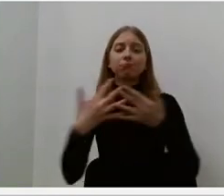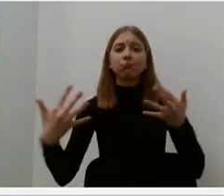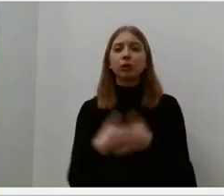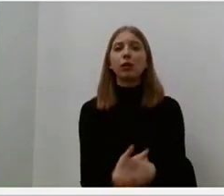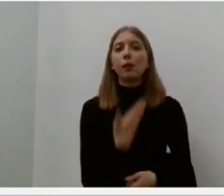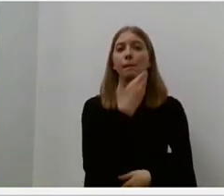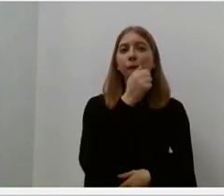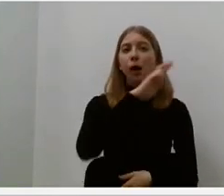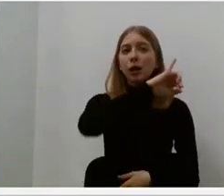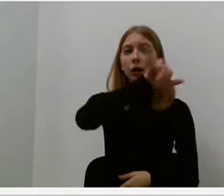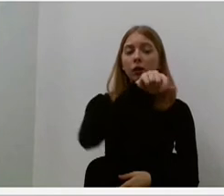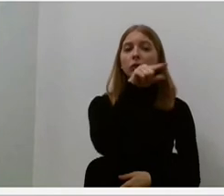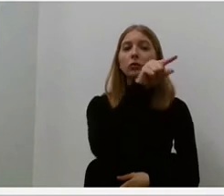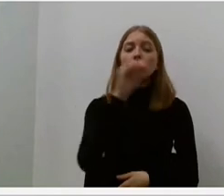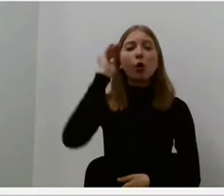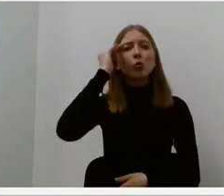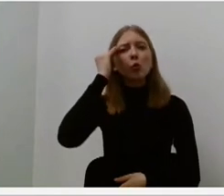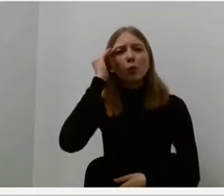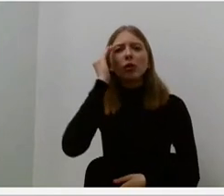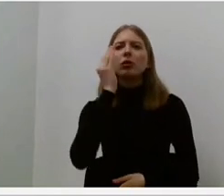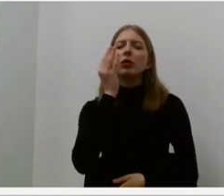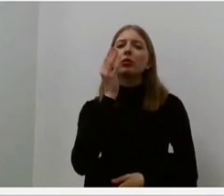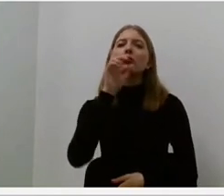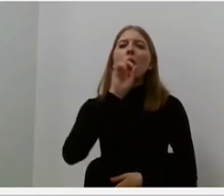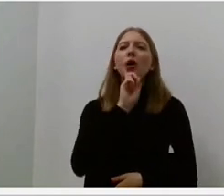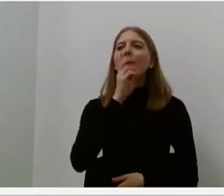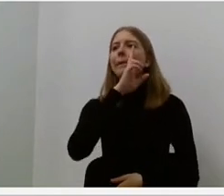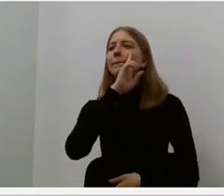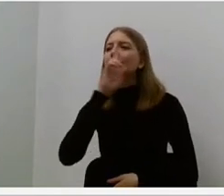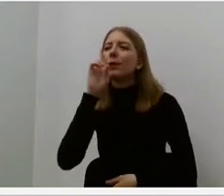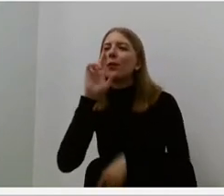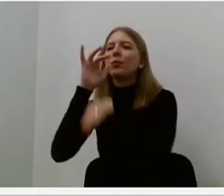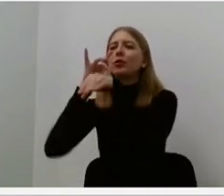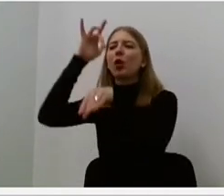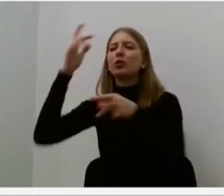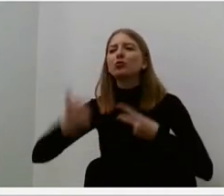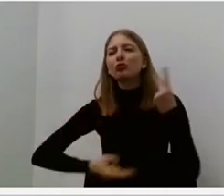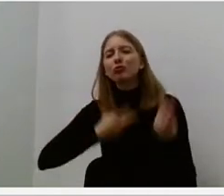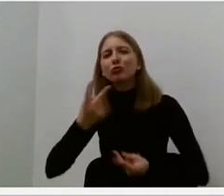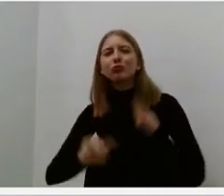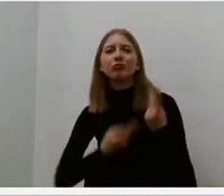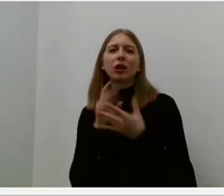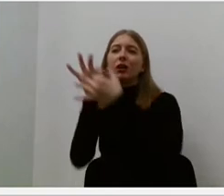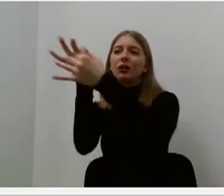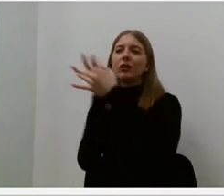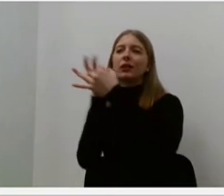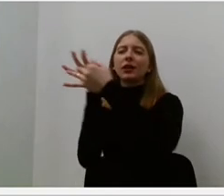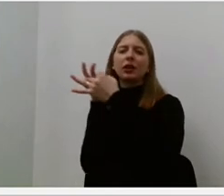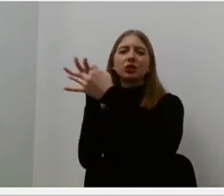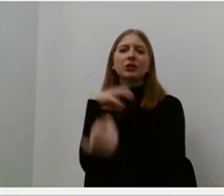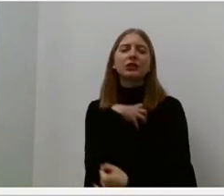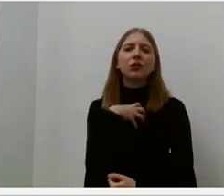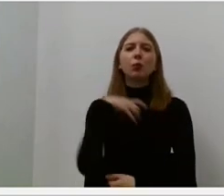pradžiuginti mamą, ne tik palaikyti ryšį, žinoti, kuo jį gyvena, kaip jį